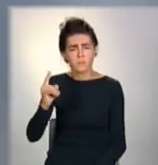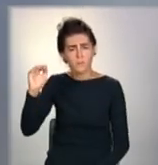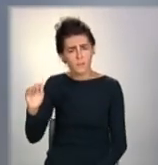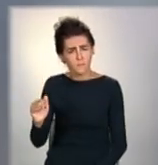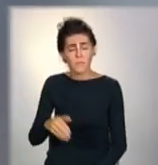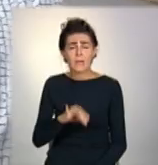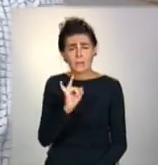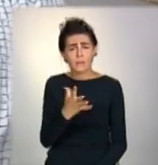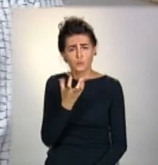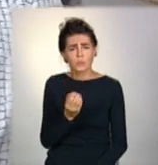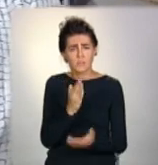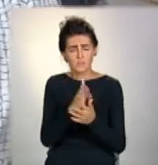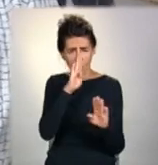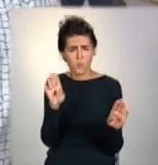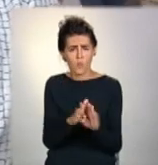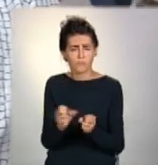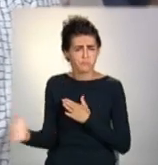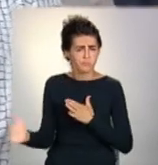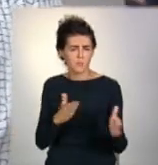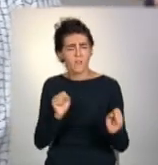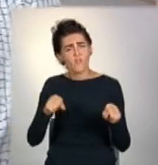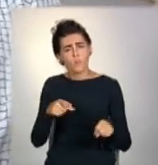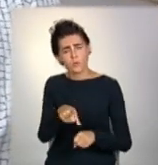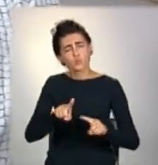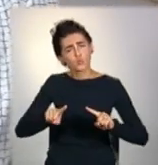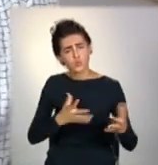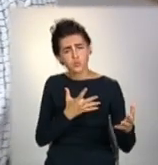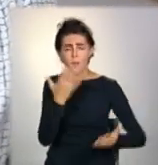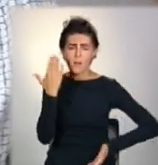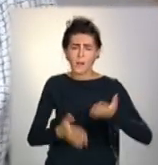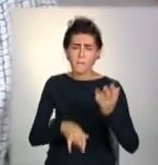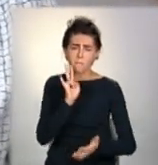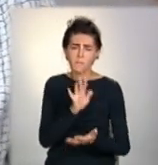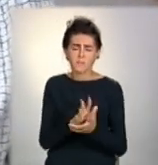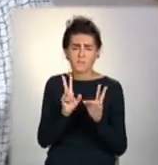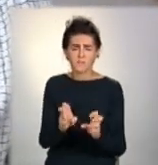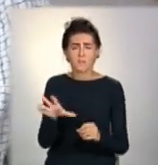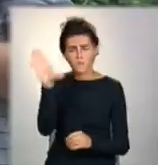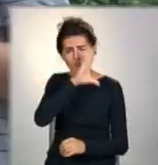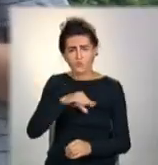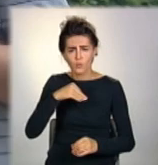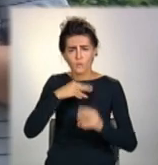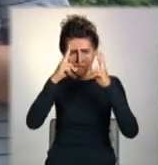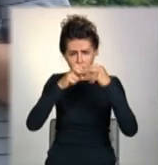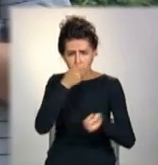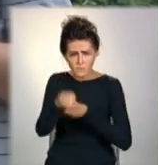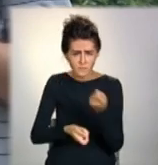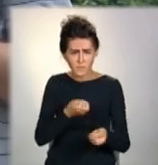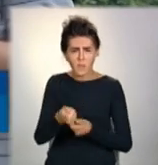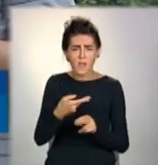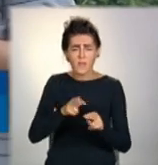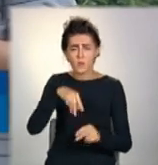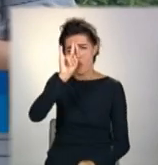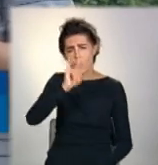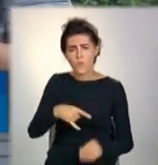І є вона систематичною, чи це було випадково, якраз завдання наше з'ясувати. Вікно кімнати на дев'ятому